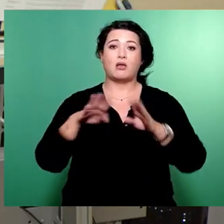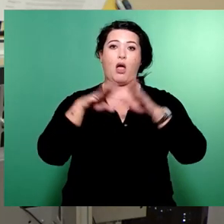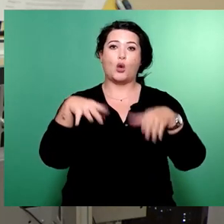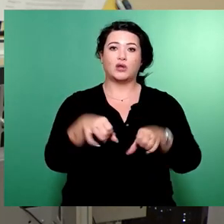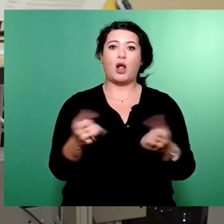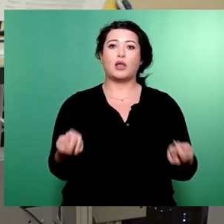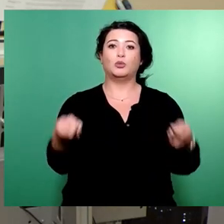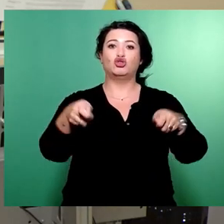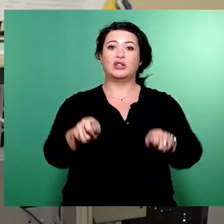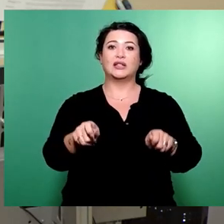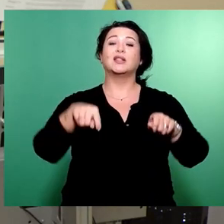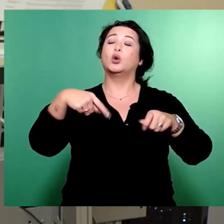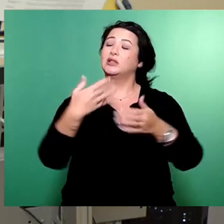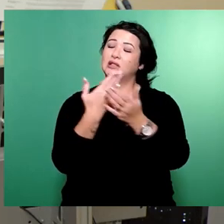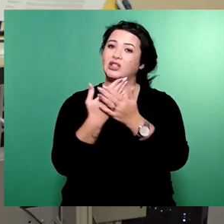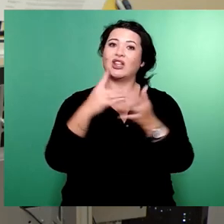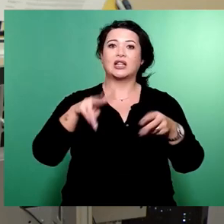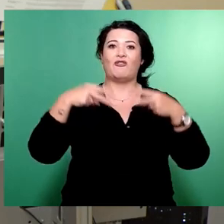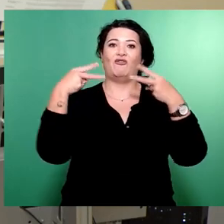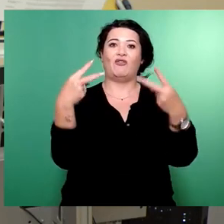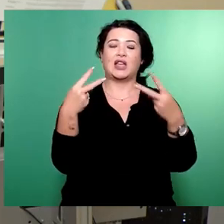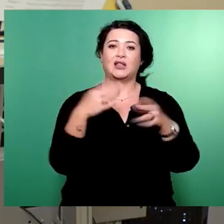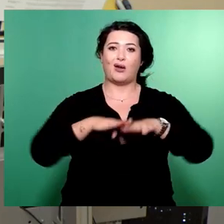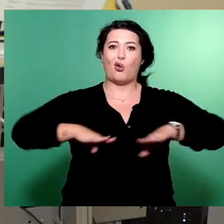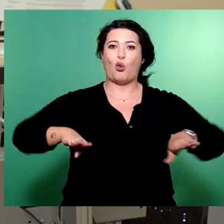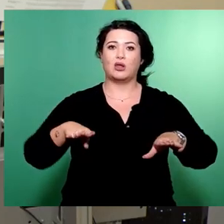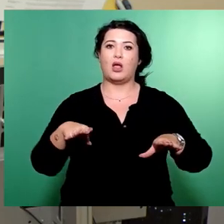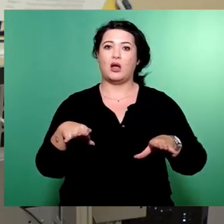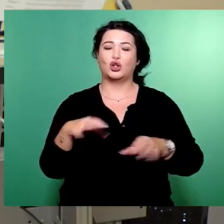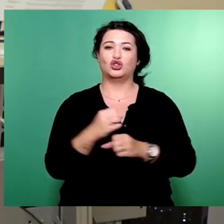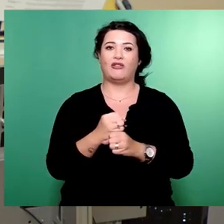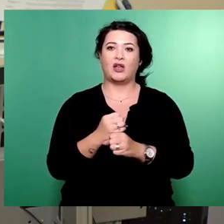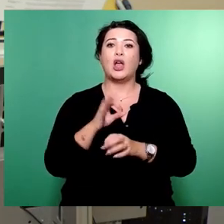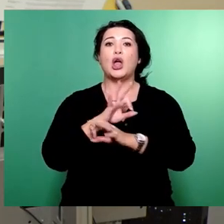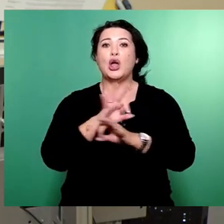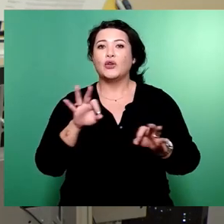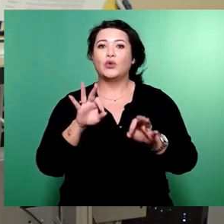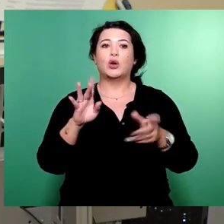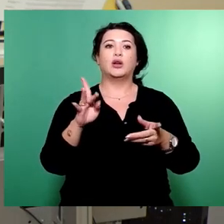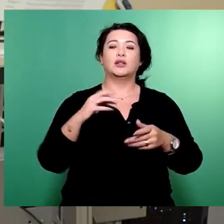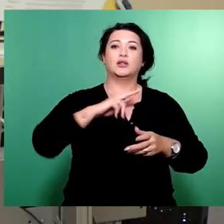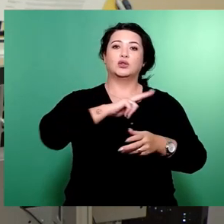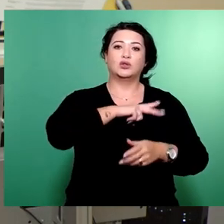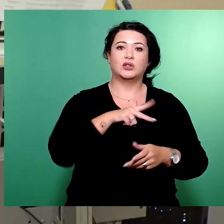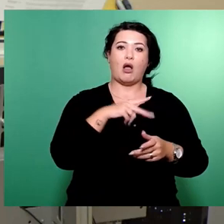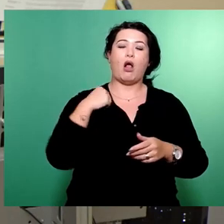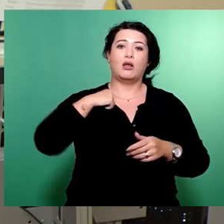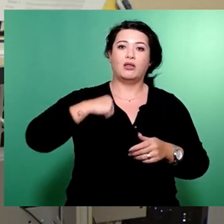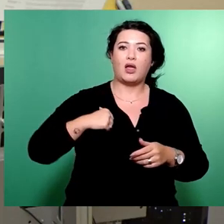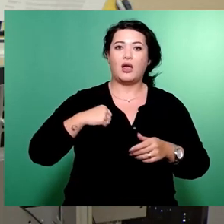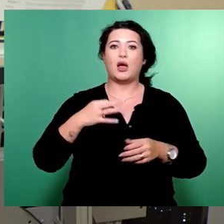eine wichtige Grundlage schaffen für die Arbeit der sozialen Träger, der Jugendhilfelandschaft und der